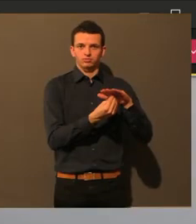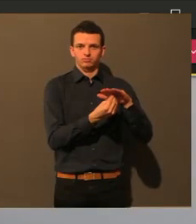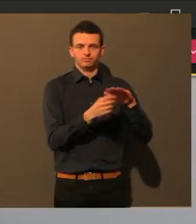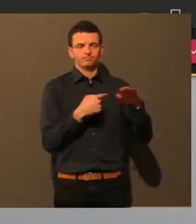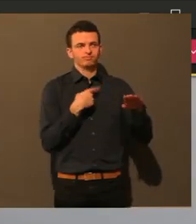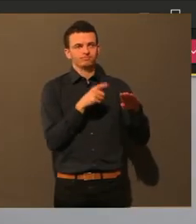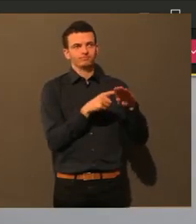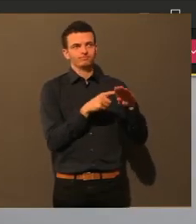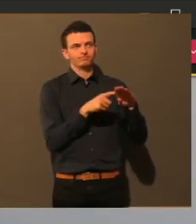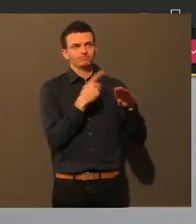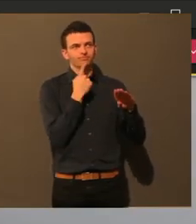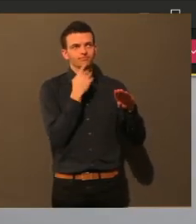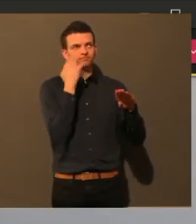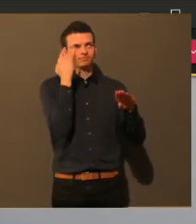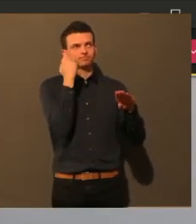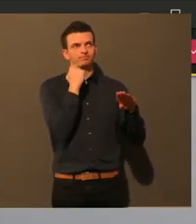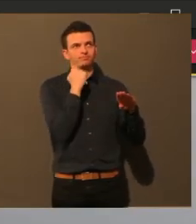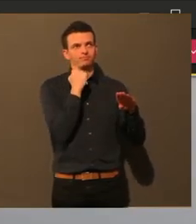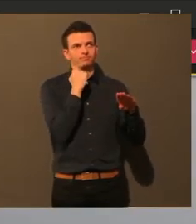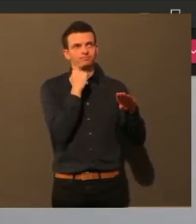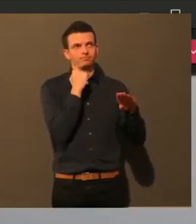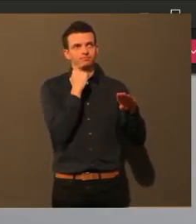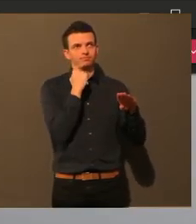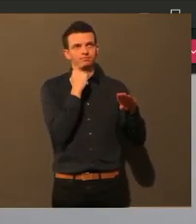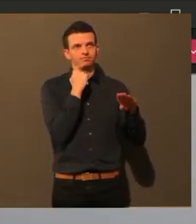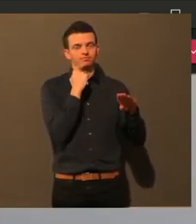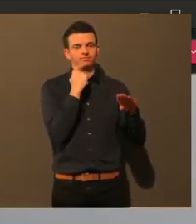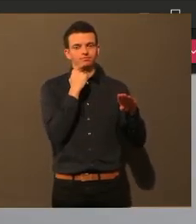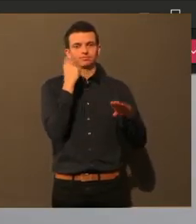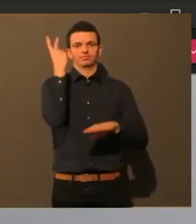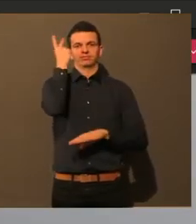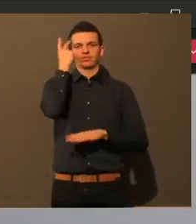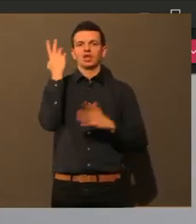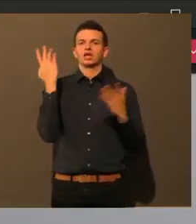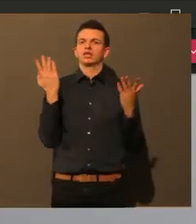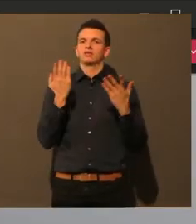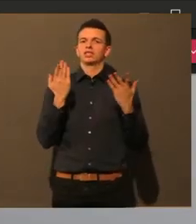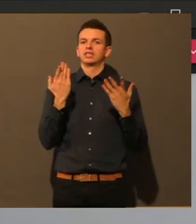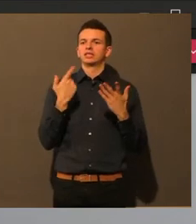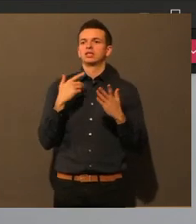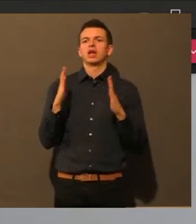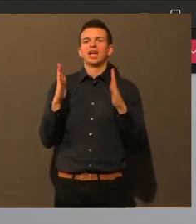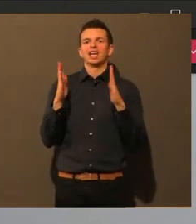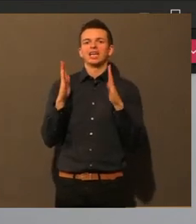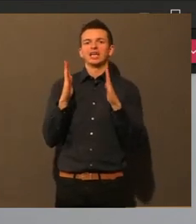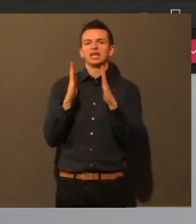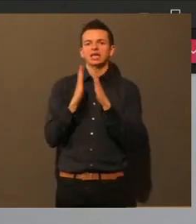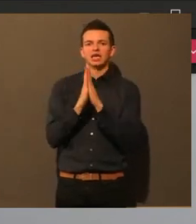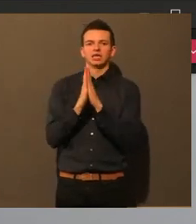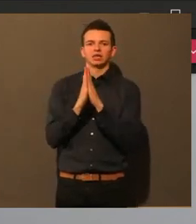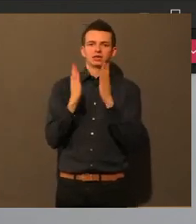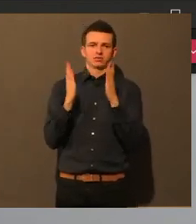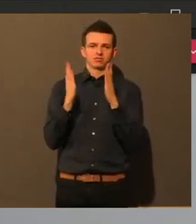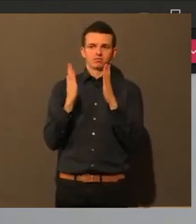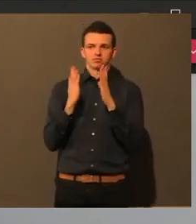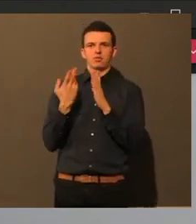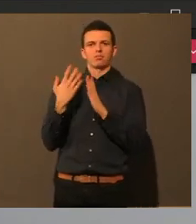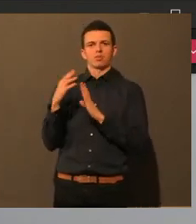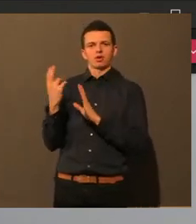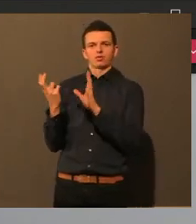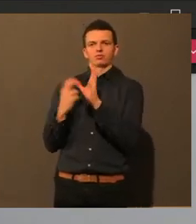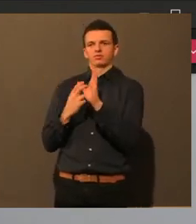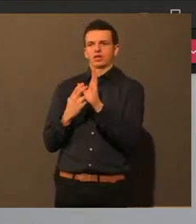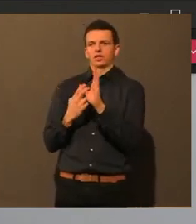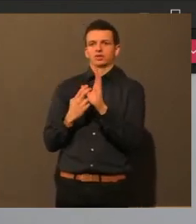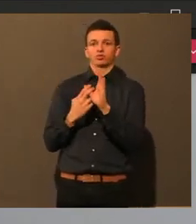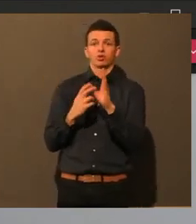Gedanke, dass man die Kirchen einfach da auch mehr mit ins Boot nimmt. Also jede Kirche. Wir haben ja mehr wie katholisch und